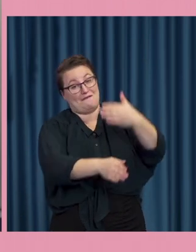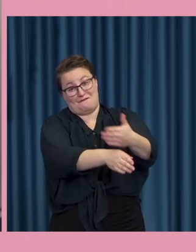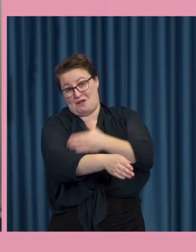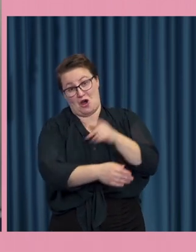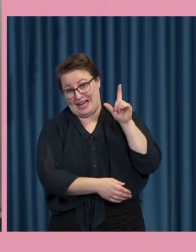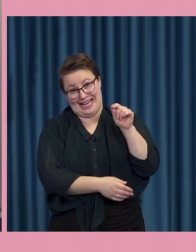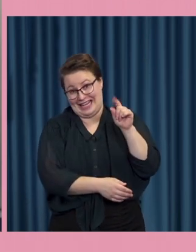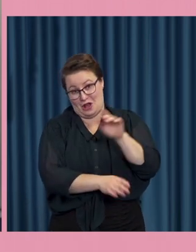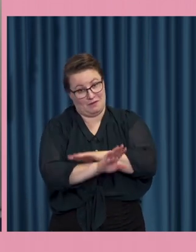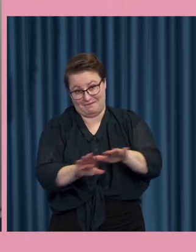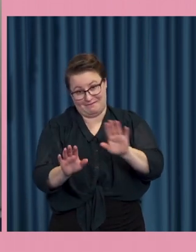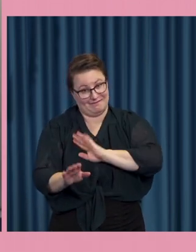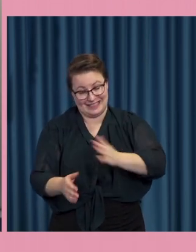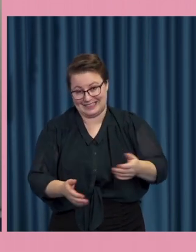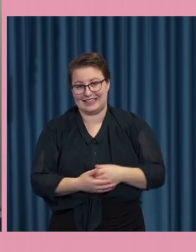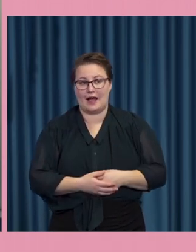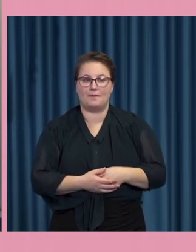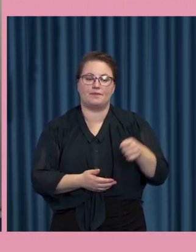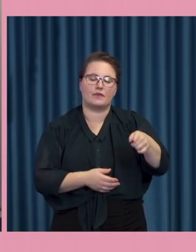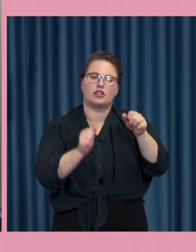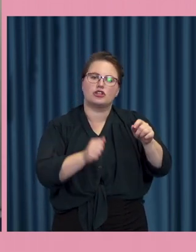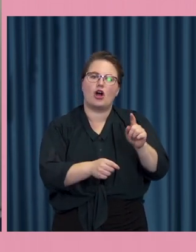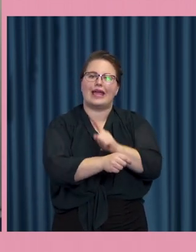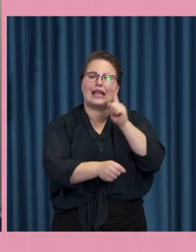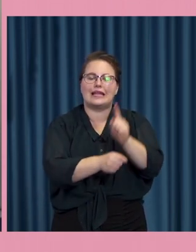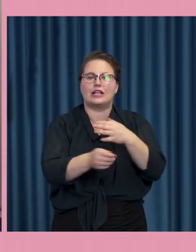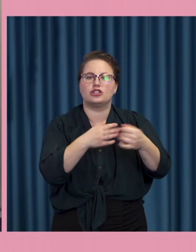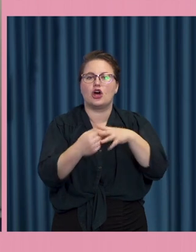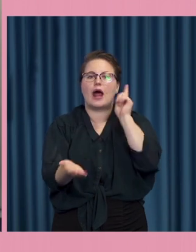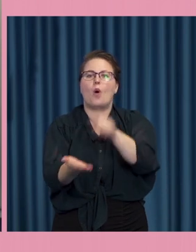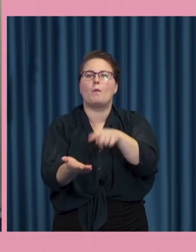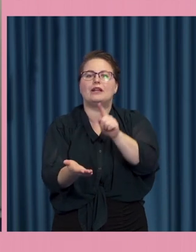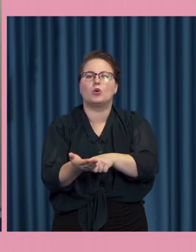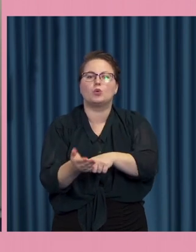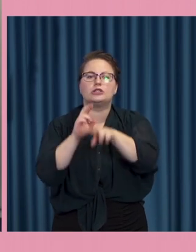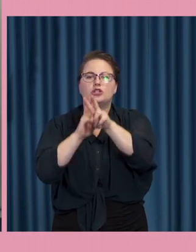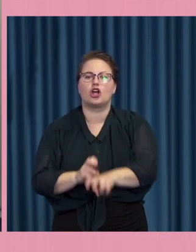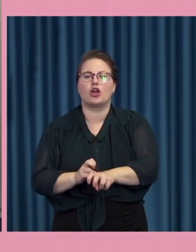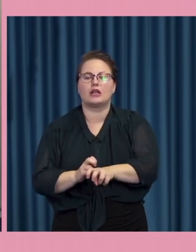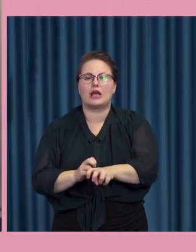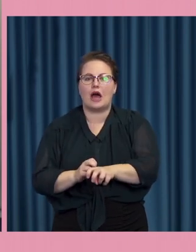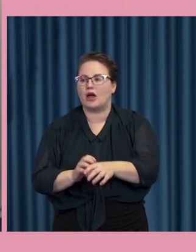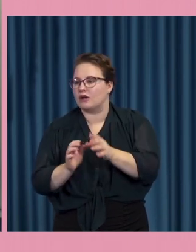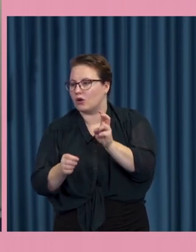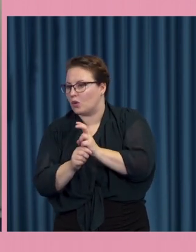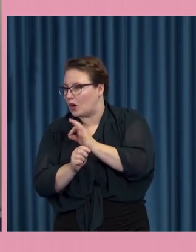och man skulle göra ständiga opinionsundersökningar som man såg hur folk ställde sig när det var kris